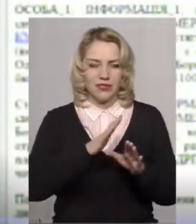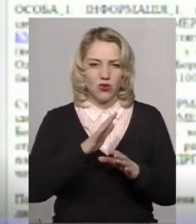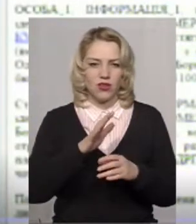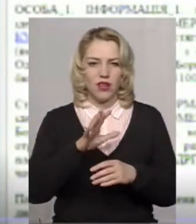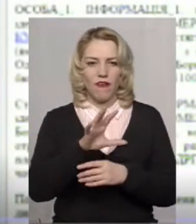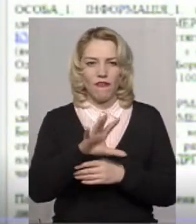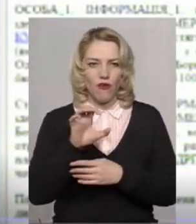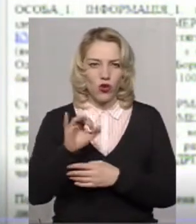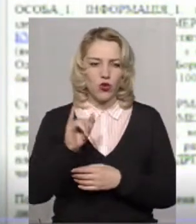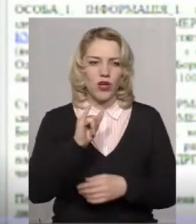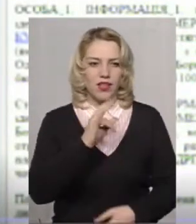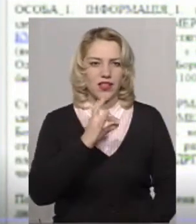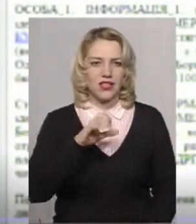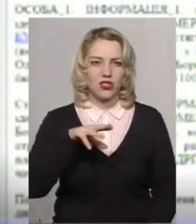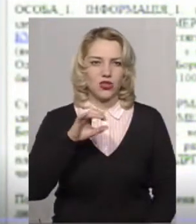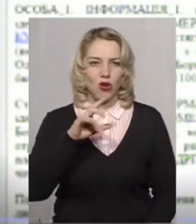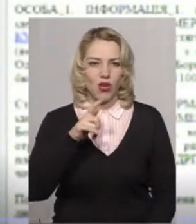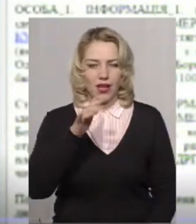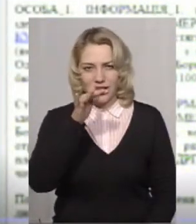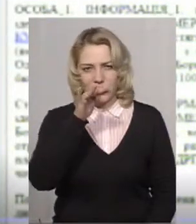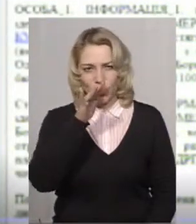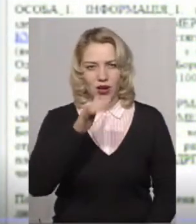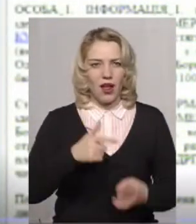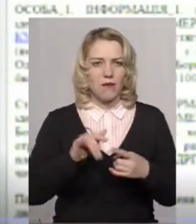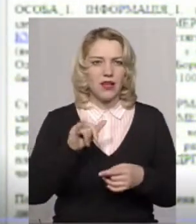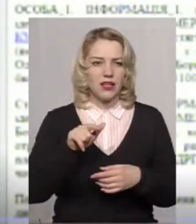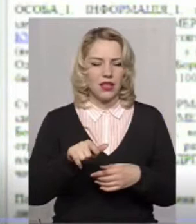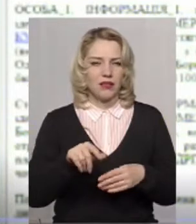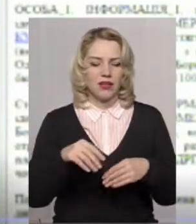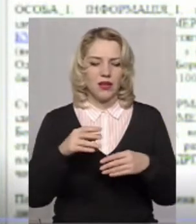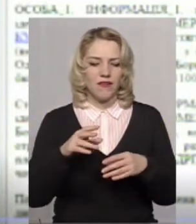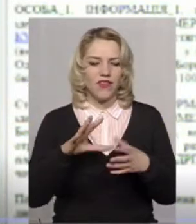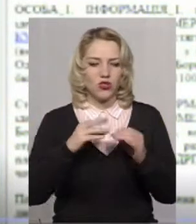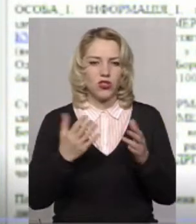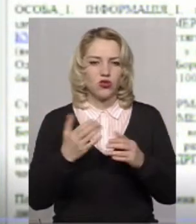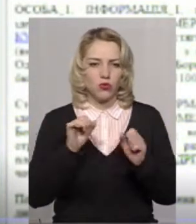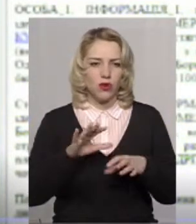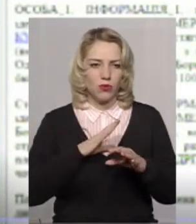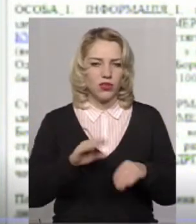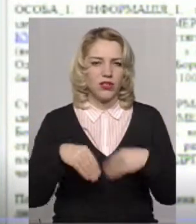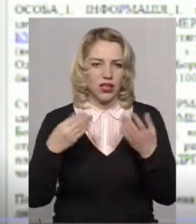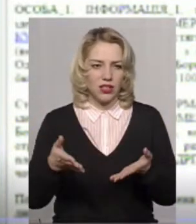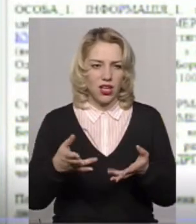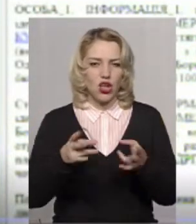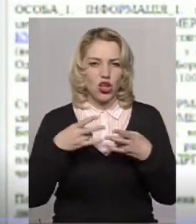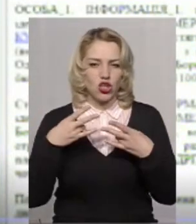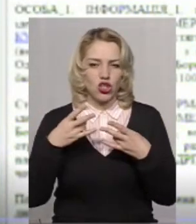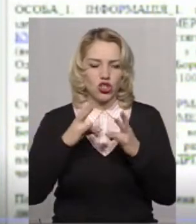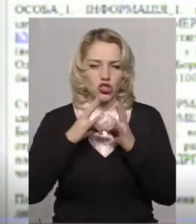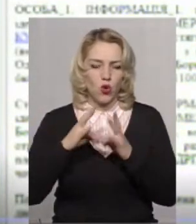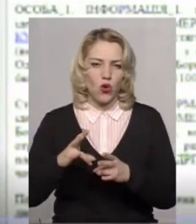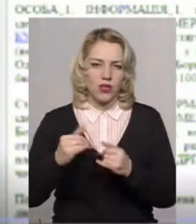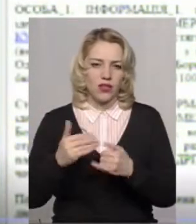В результаті чого могла бути завдана шкода психічному здоров'ю потерпілої. На матір